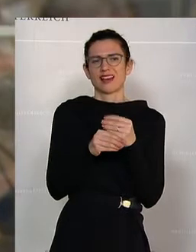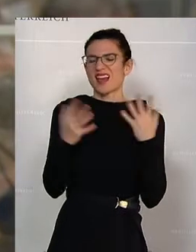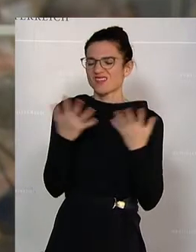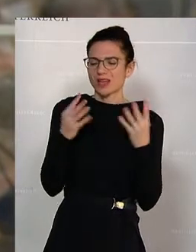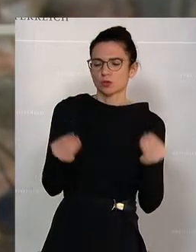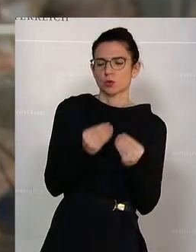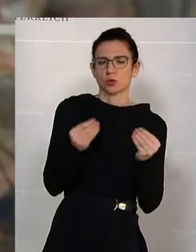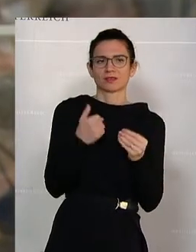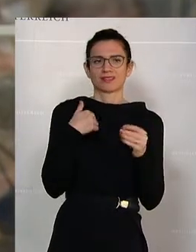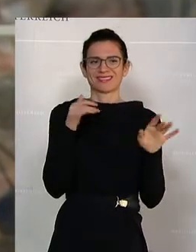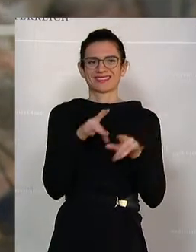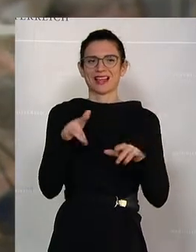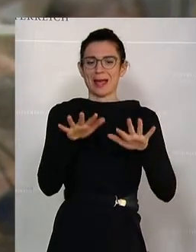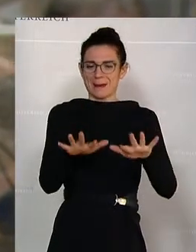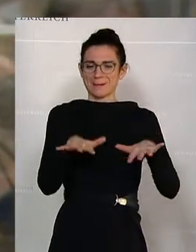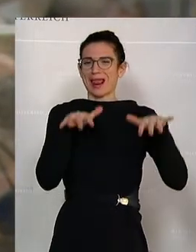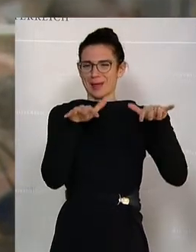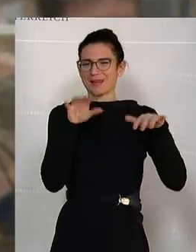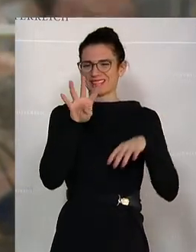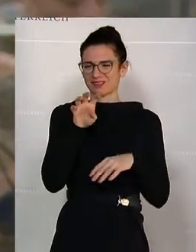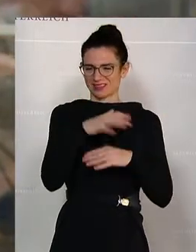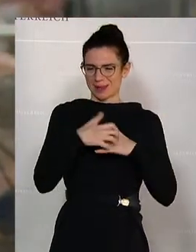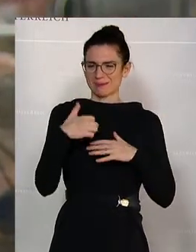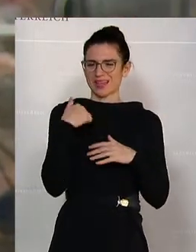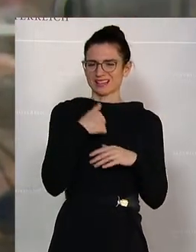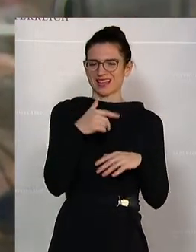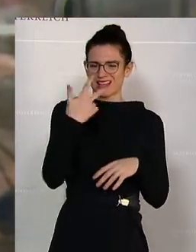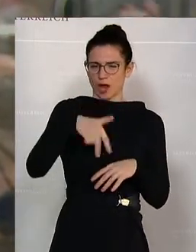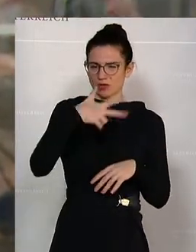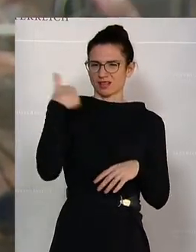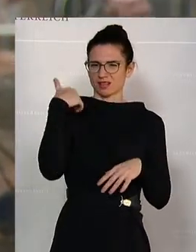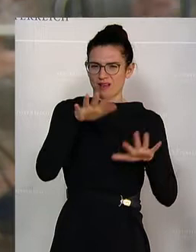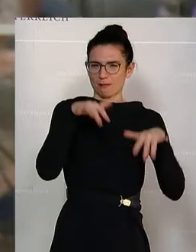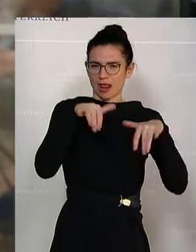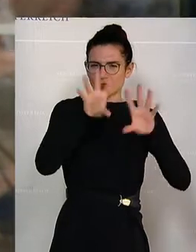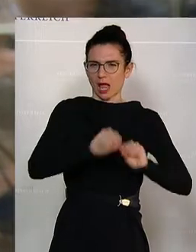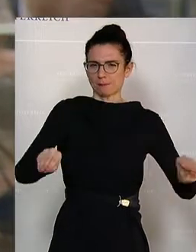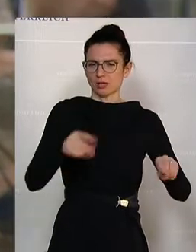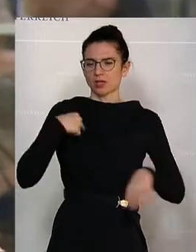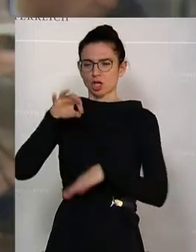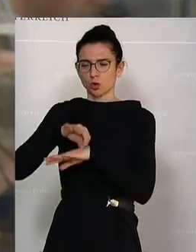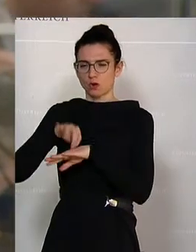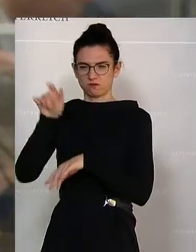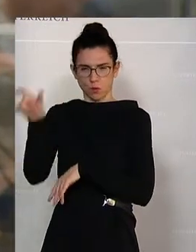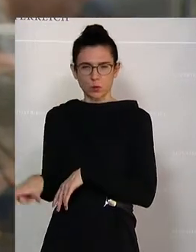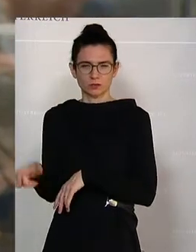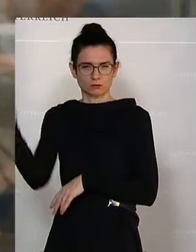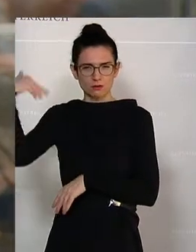Nach der Ausstaltung des Parlaments, wie erwähnt, 4. März 1933, setzen Bundeskanzler Dolfus und